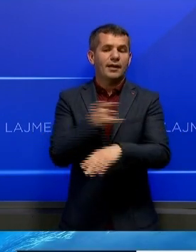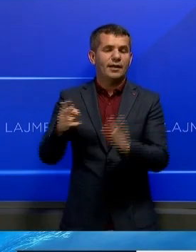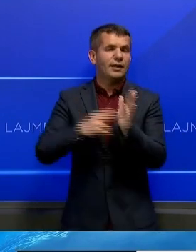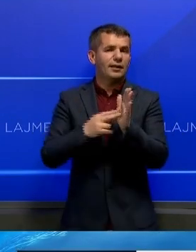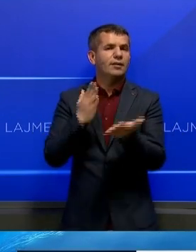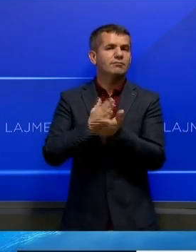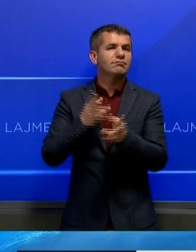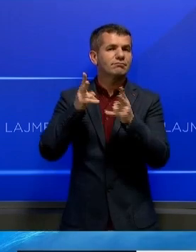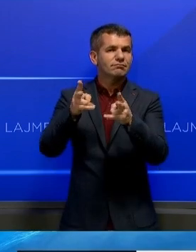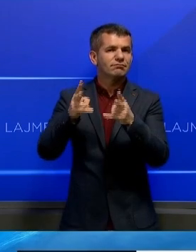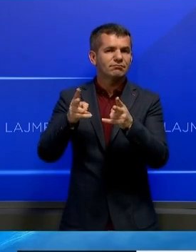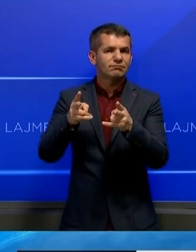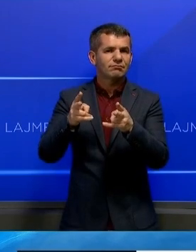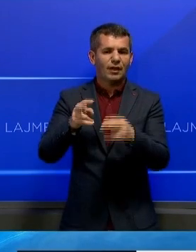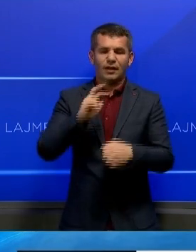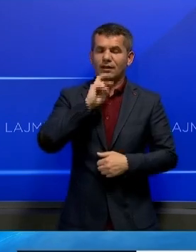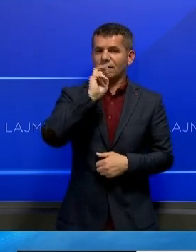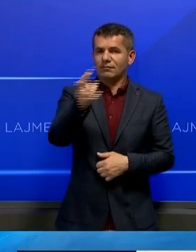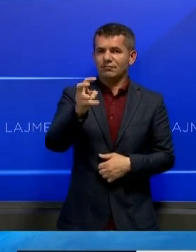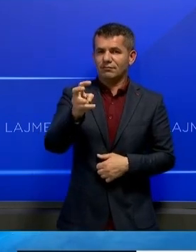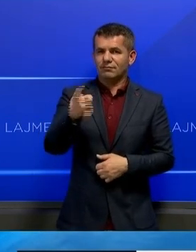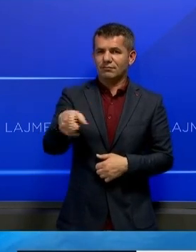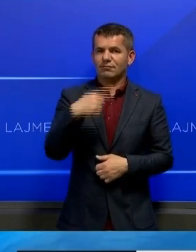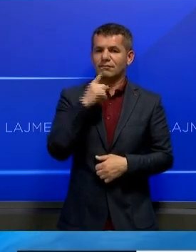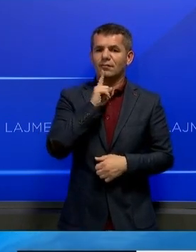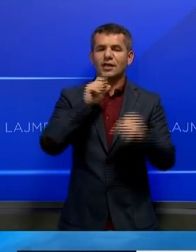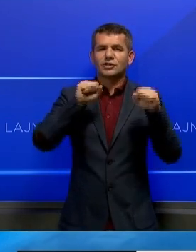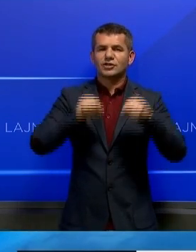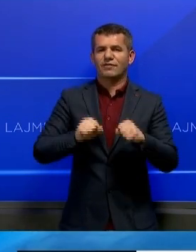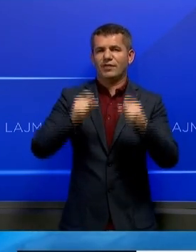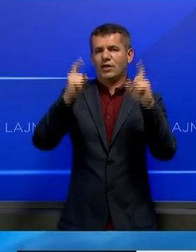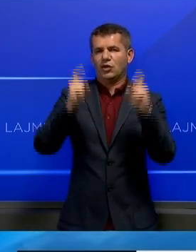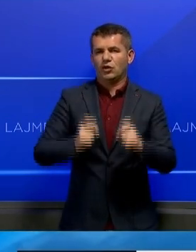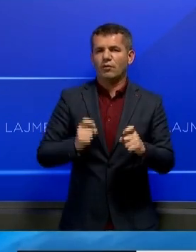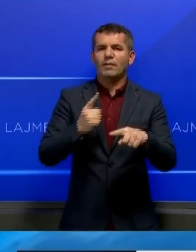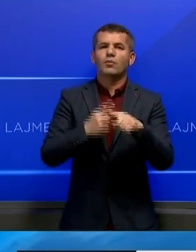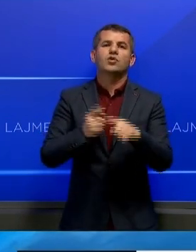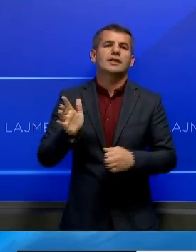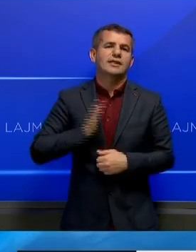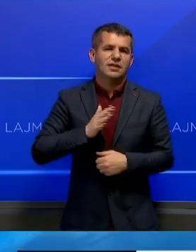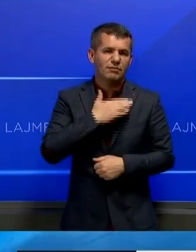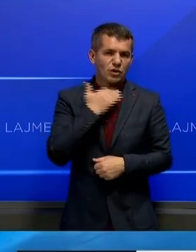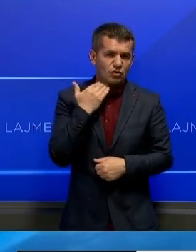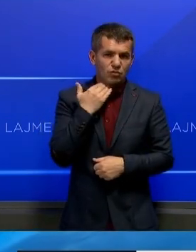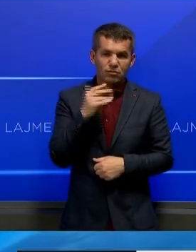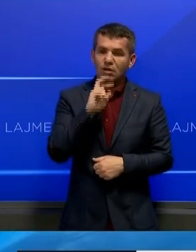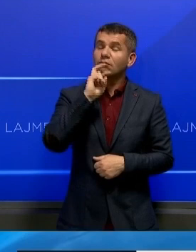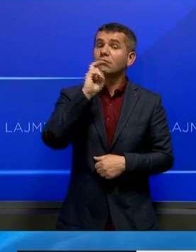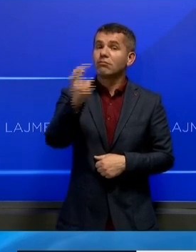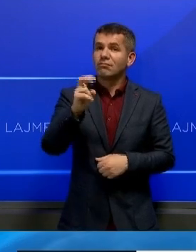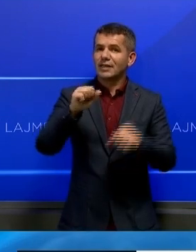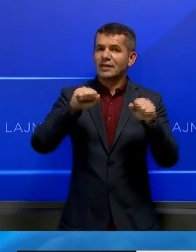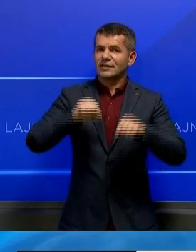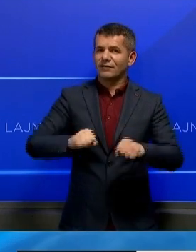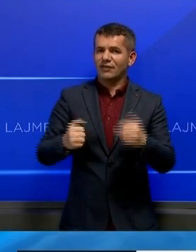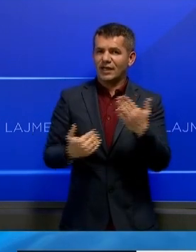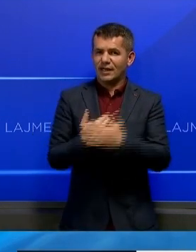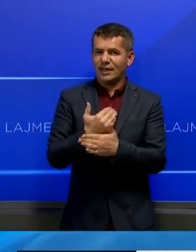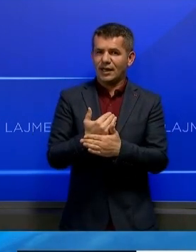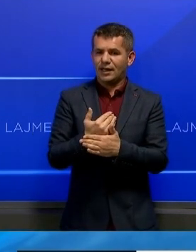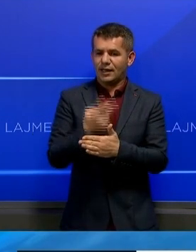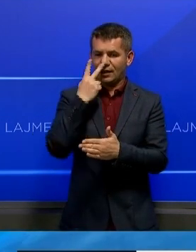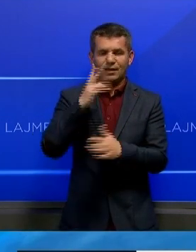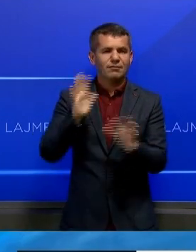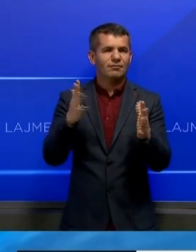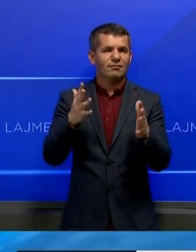sulmuar koalicionin duke qua i të ratë të një qeveri të dobët të të rezikshme. Duke paralemruar se qeveria re nuk do t'i bëj